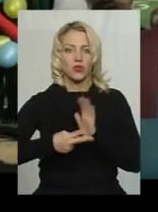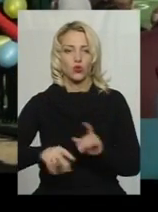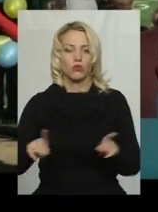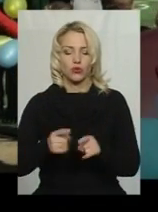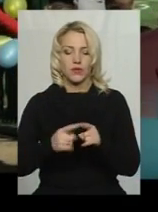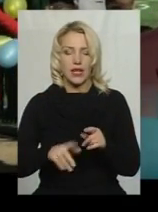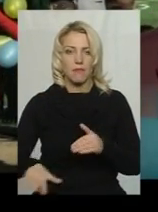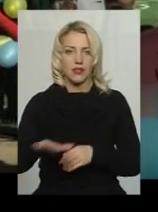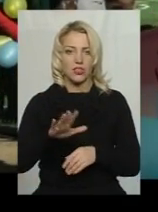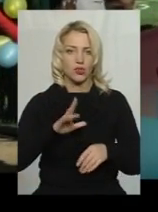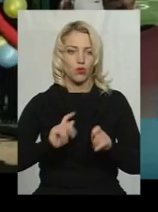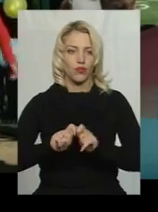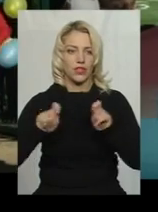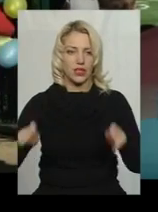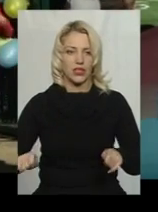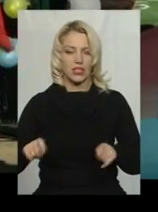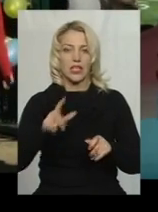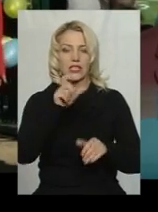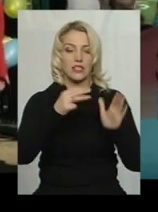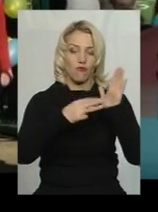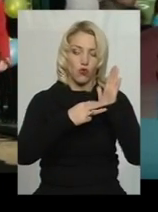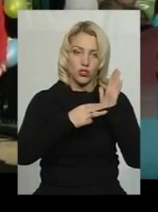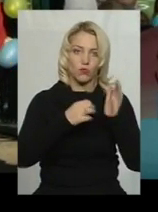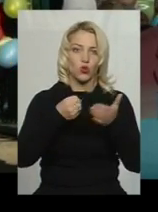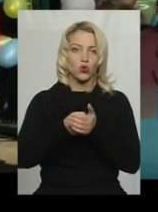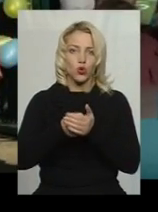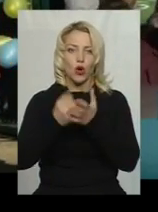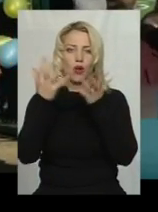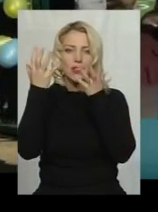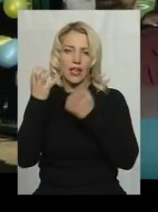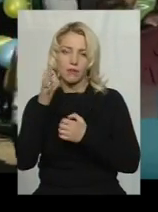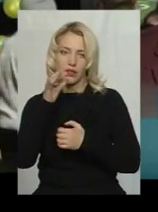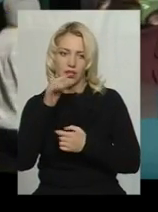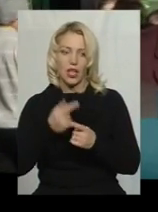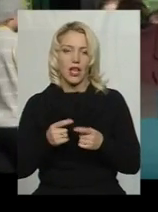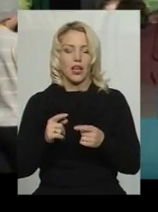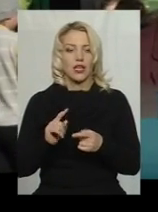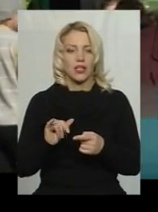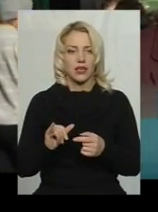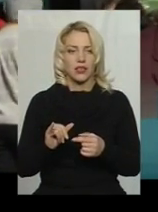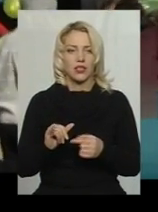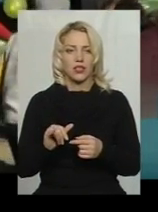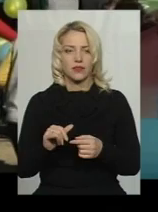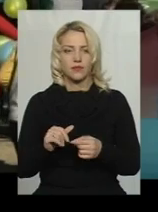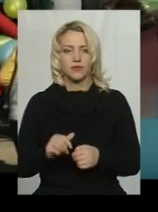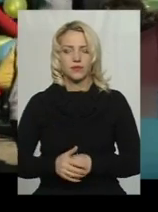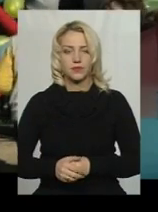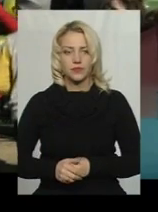щоб він був відкритий приблизно з 8-ї години і до темної пори дуби. Та як тут освітлення не буде, то з метою того, щоб